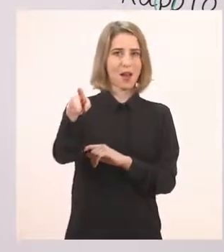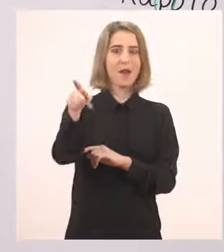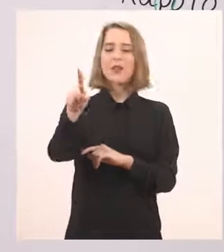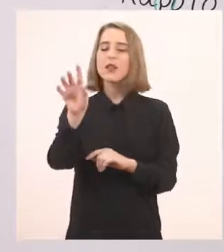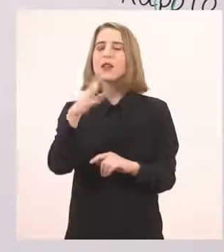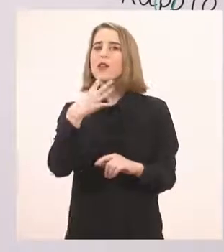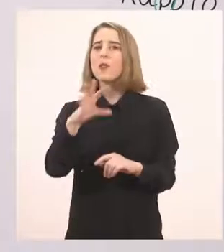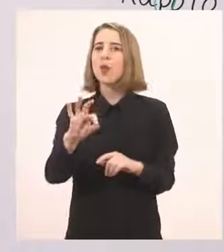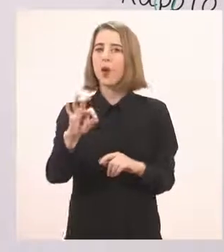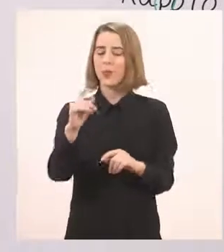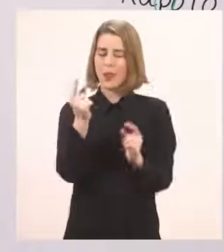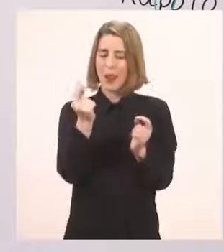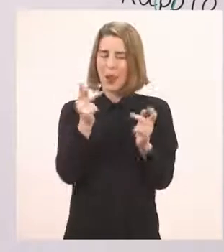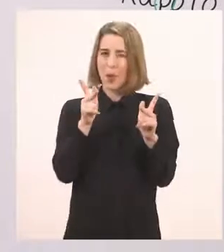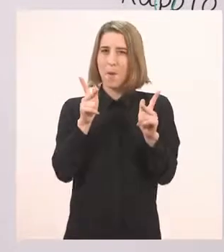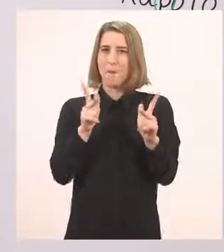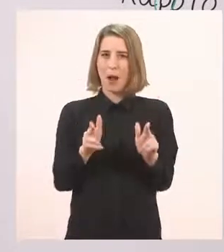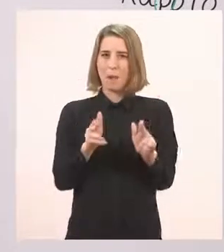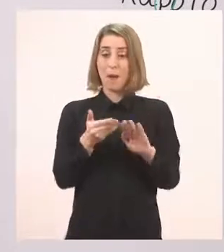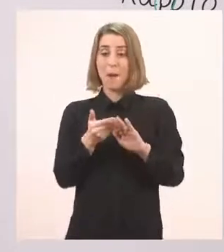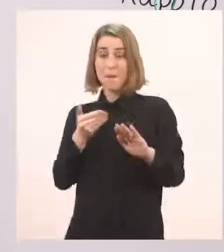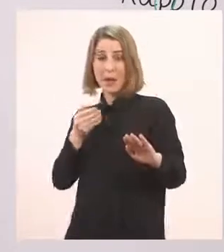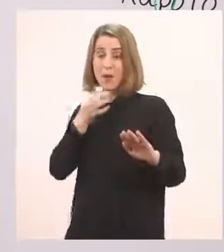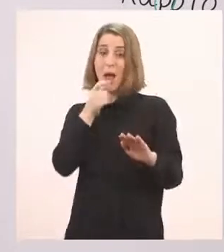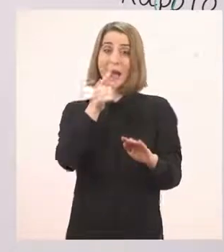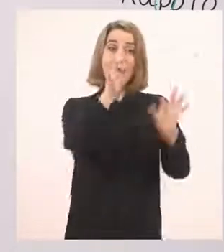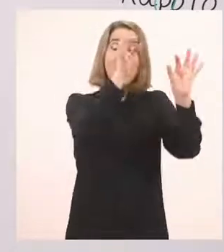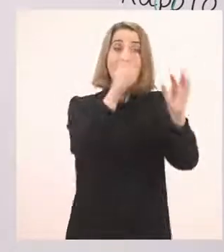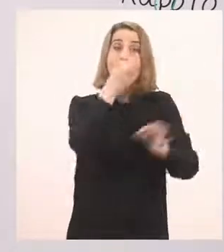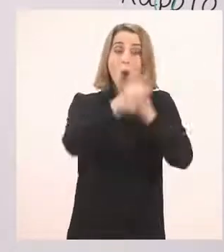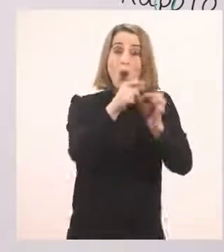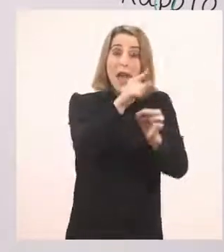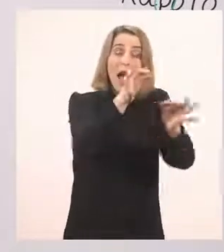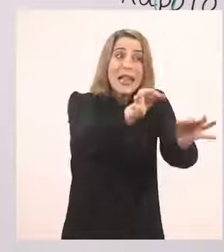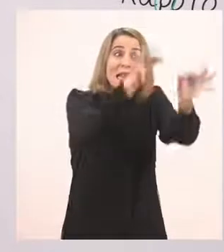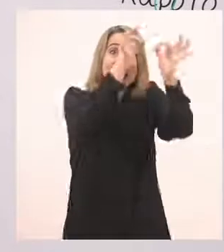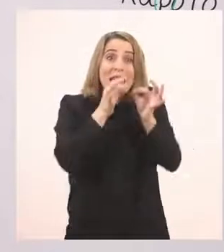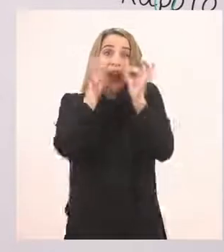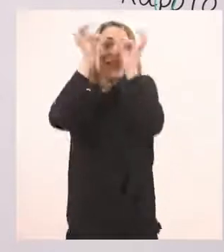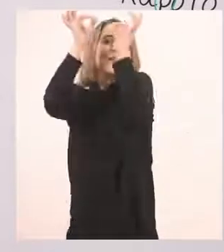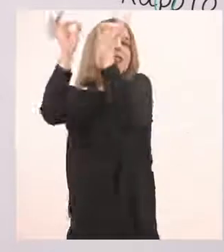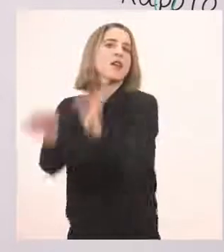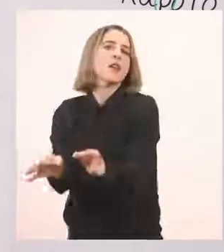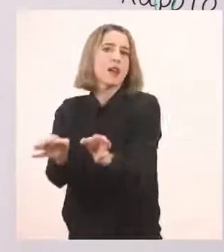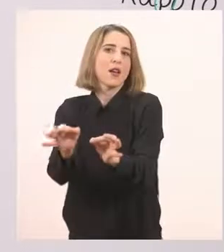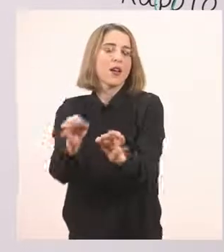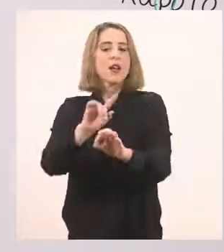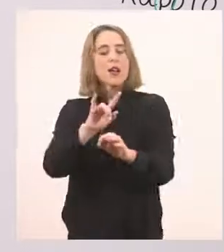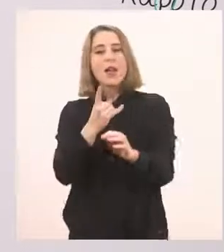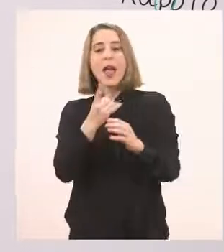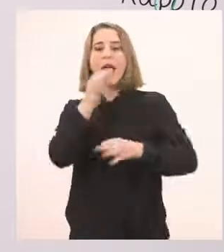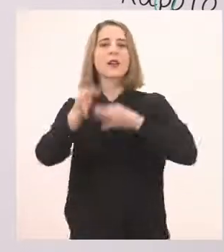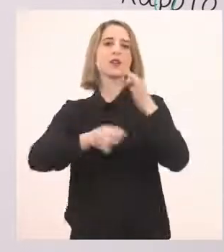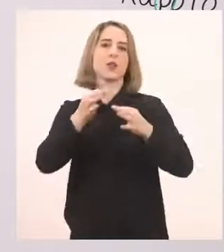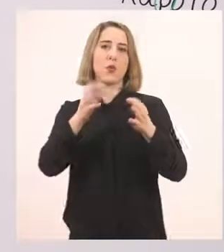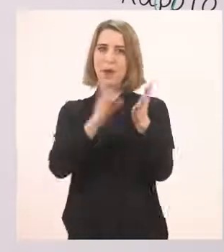για να σταματήσουμε λίγο πριν πούμε τα λόγια κάποιου ή πριν εξηγήσουμε κάτι. Εδώ για παράδειγμα λέμε το τραγούδι που